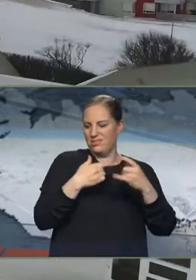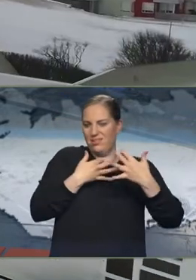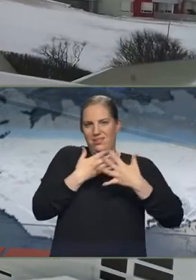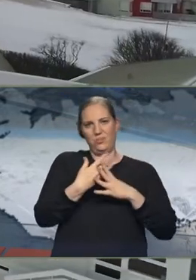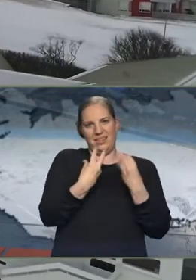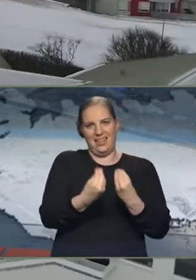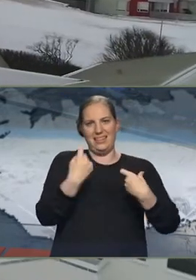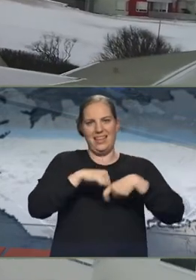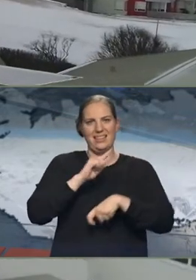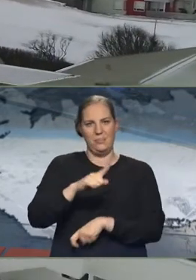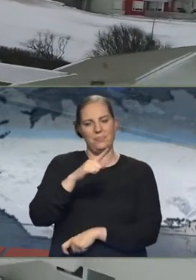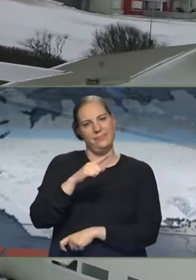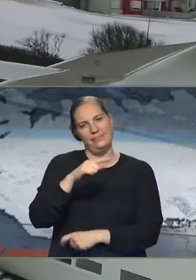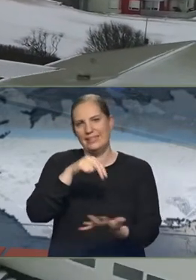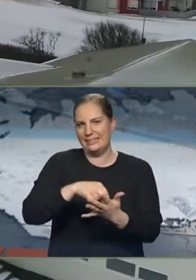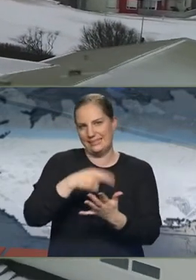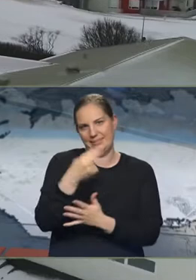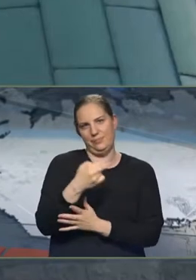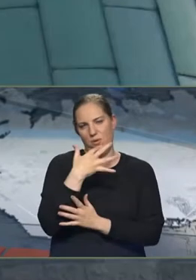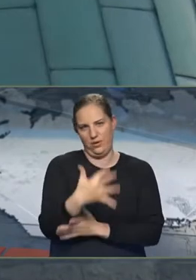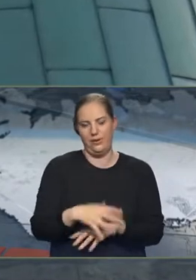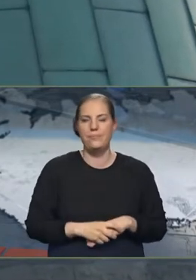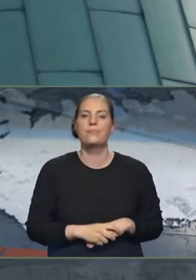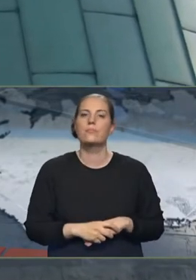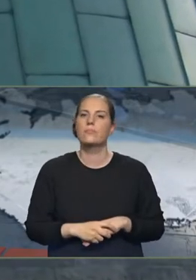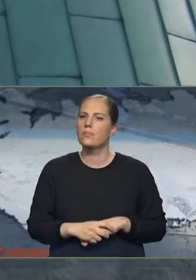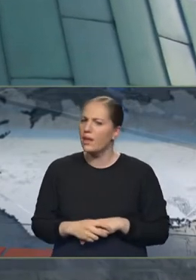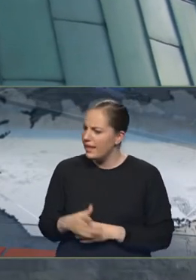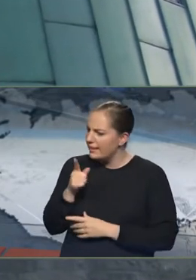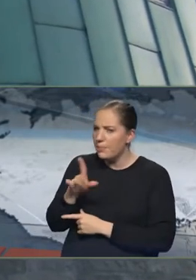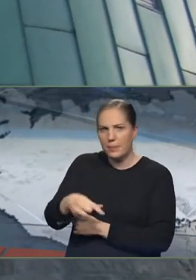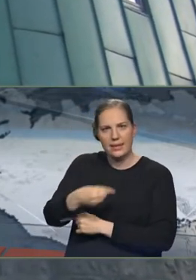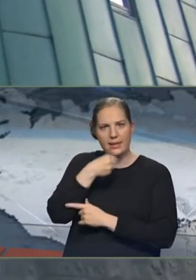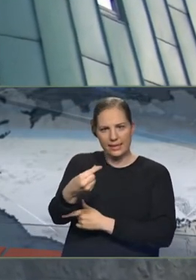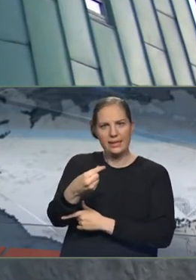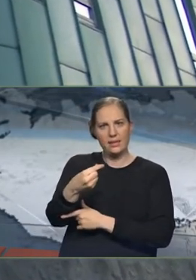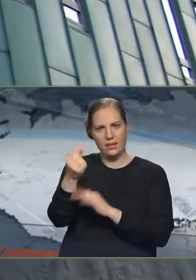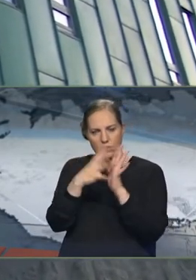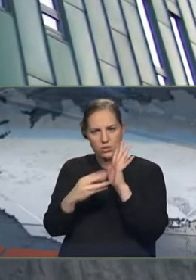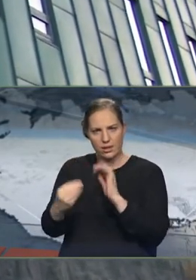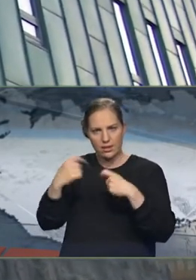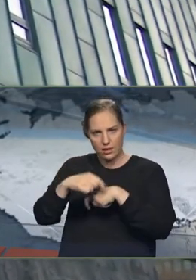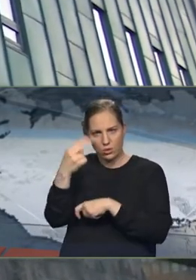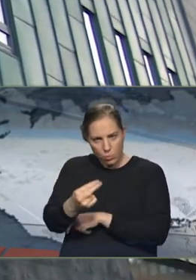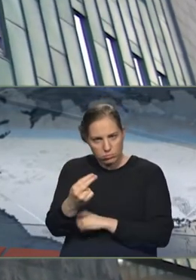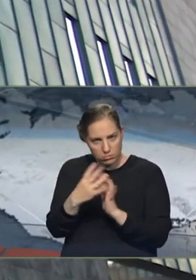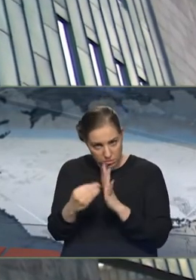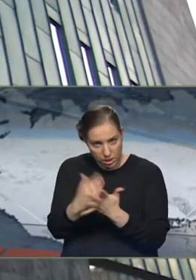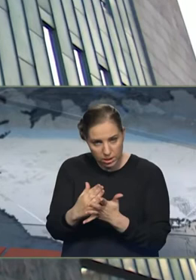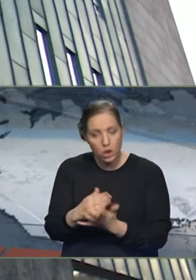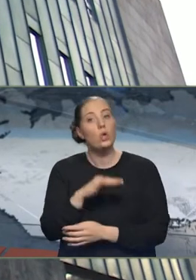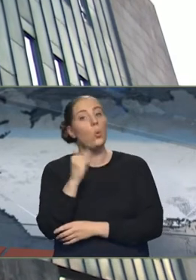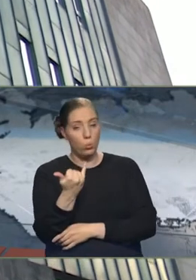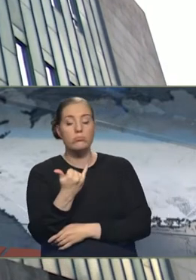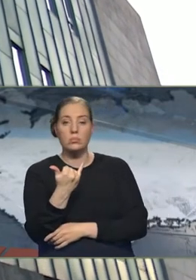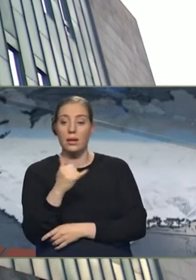landsréttar máli öllu saman. En þetta er nýjungi dómarframkvæmd líka eða hvað? Að vissi leitt er að það, það er að vera að